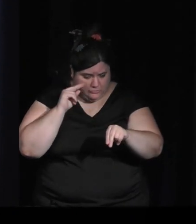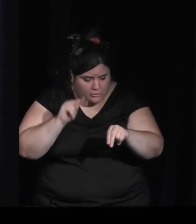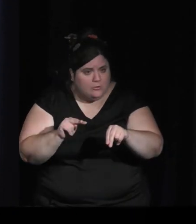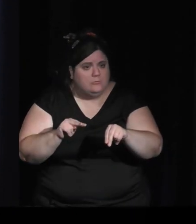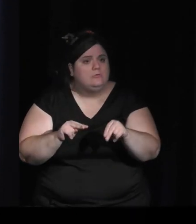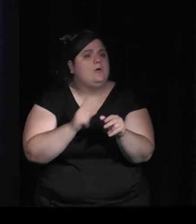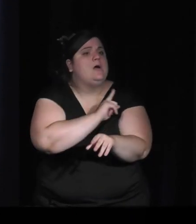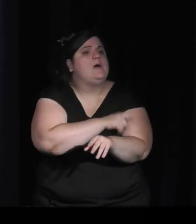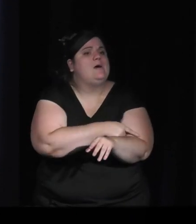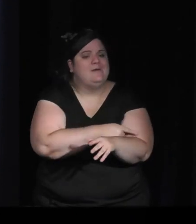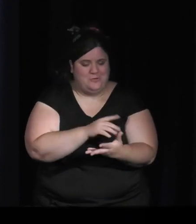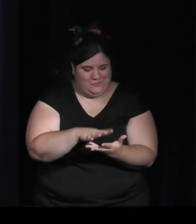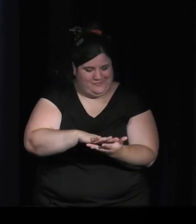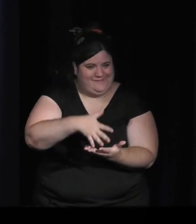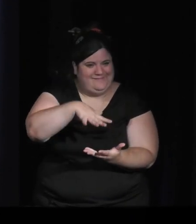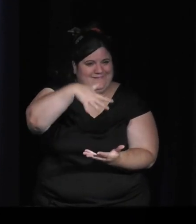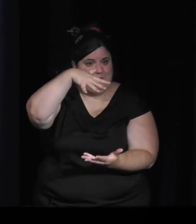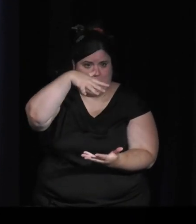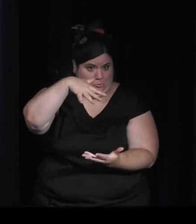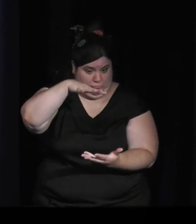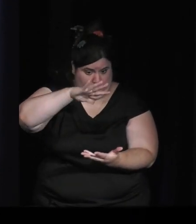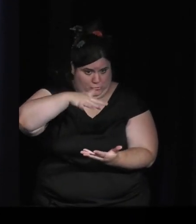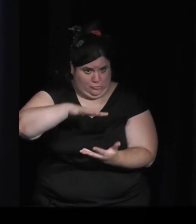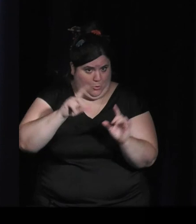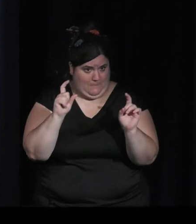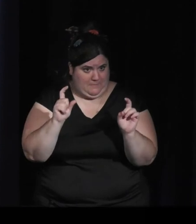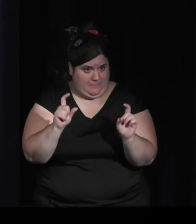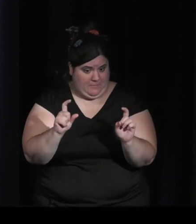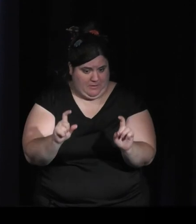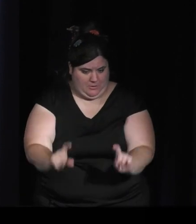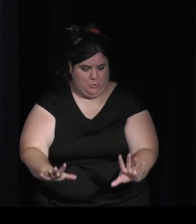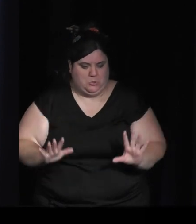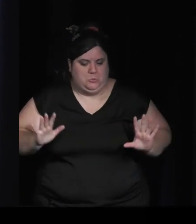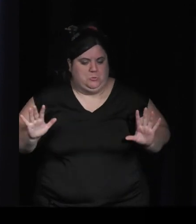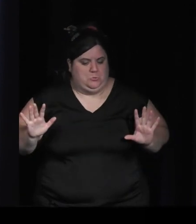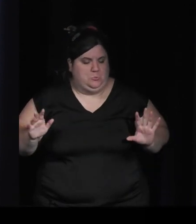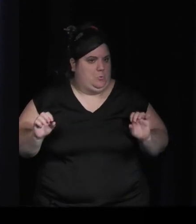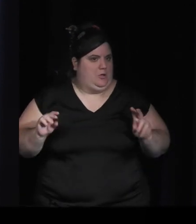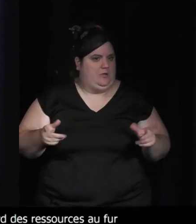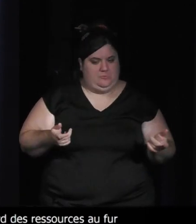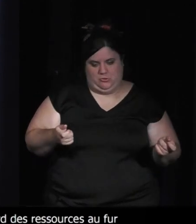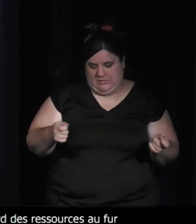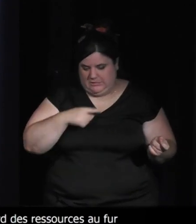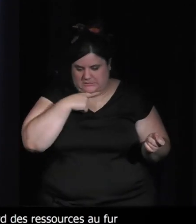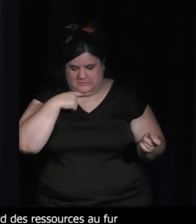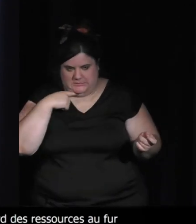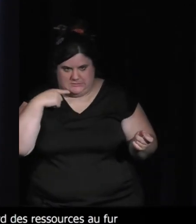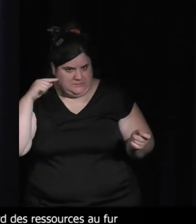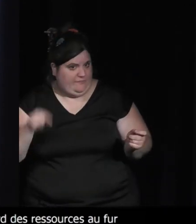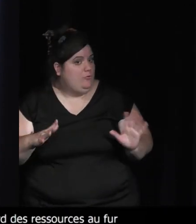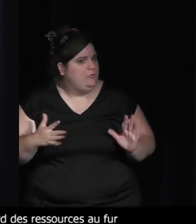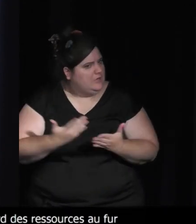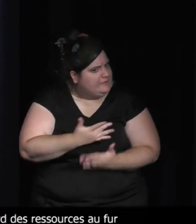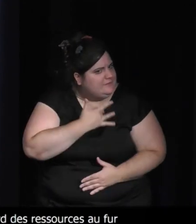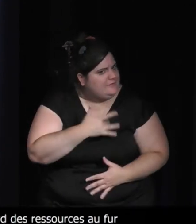plutôt que d'en accumuler, et il faut gérer, justement, intelligemment, cette décroissance et cette perte. Et en fait, il y a du gameplay qui est hyper